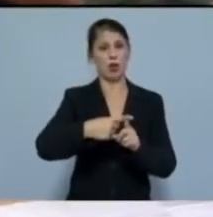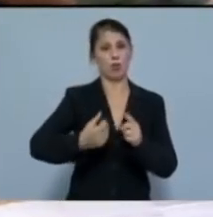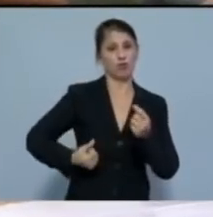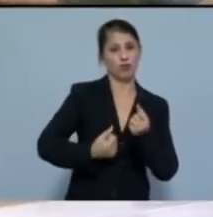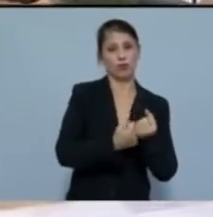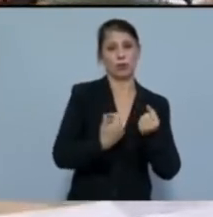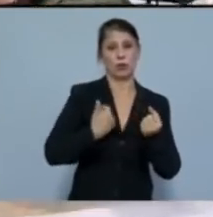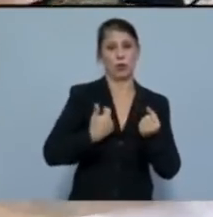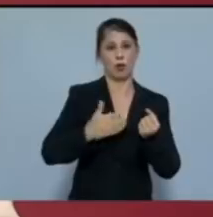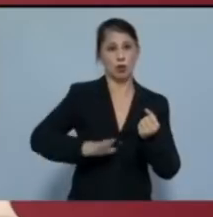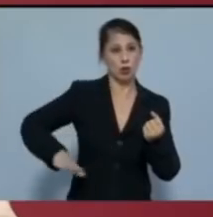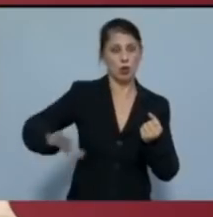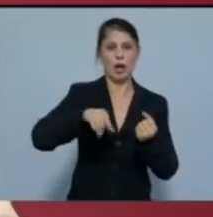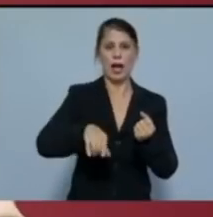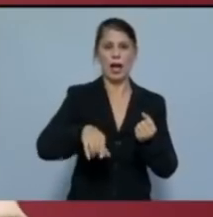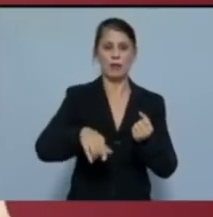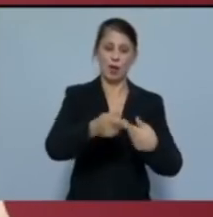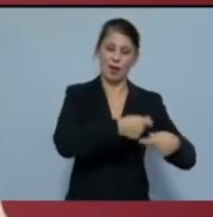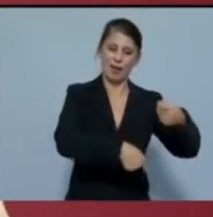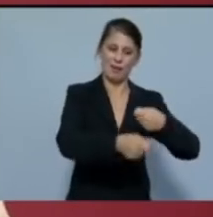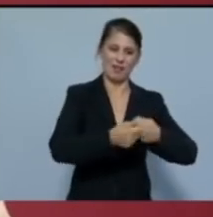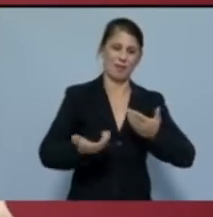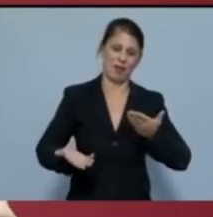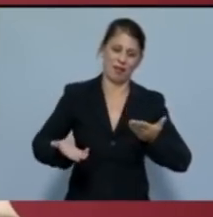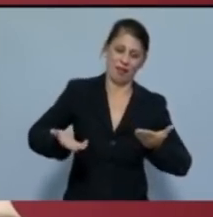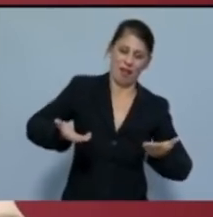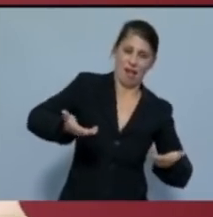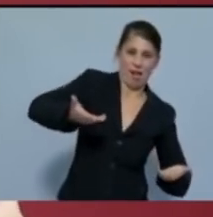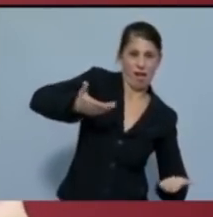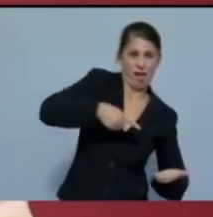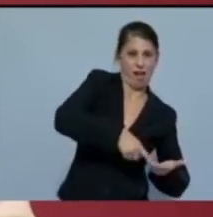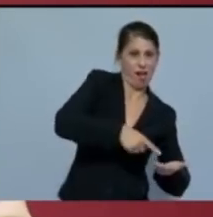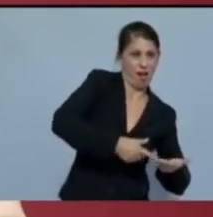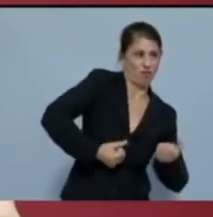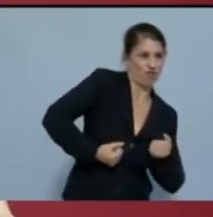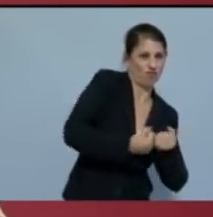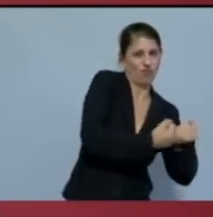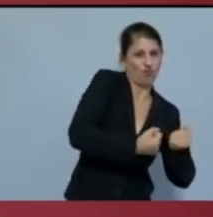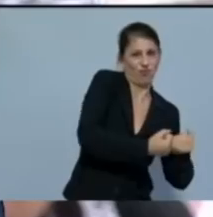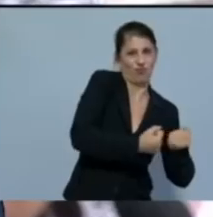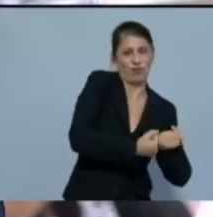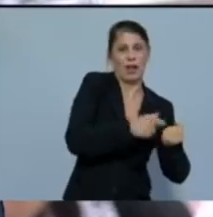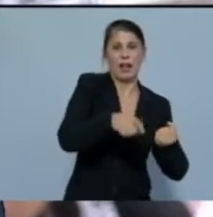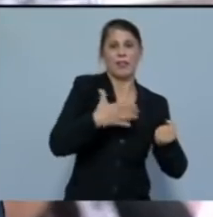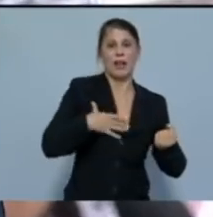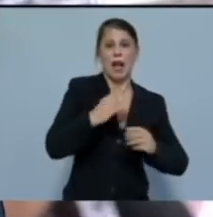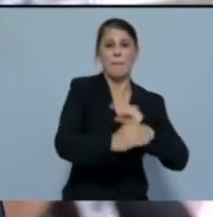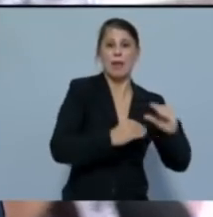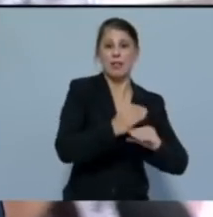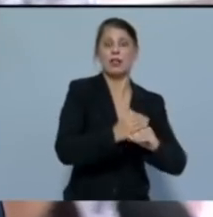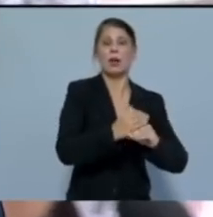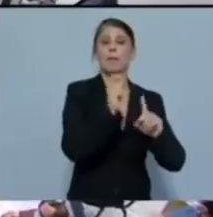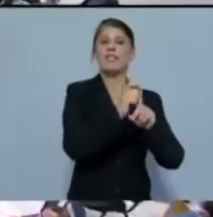σταθερά προς την πλευρά των επιχειρηματικών ομήλων των μεγαλοεργοδοτών, των επενδυτών της πράσινης και